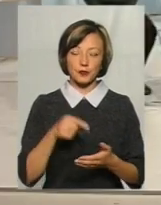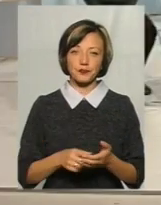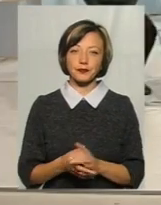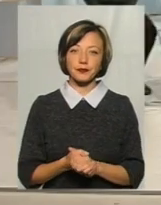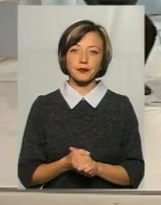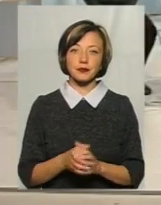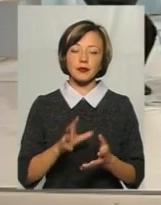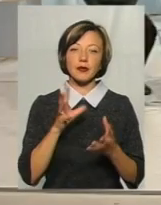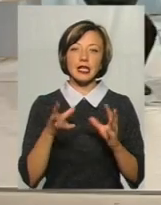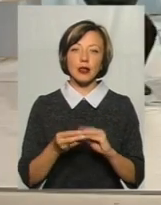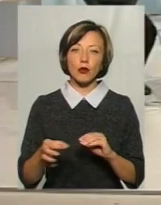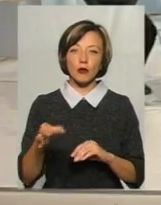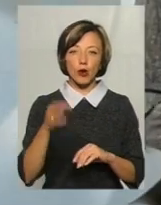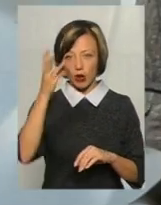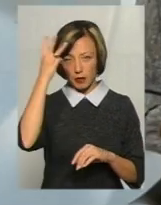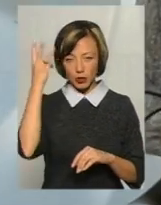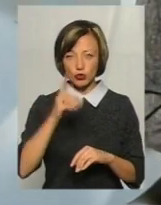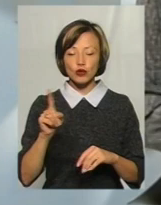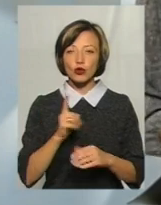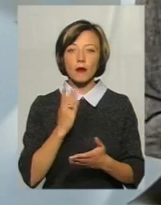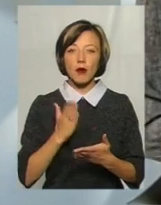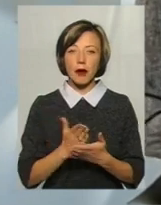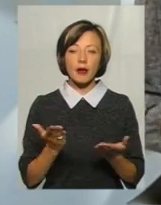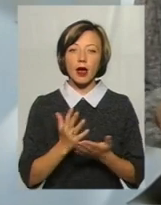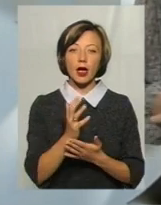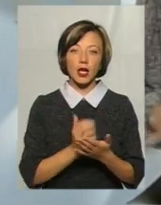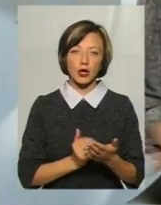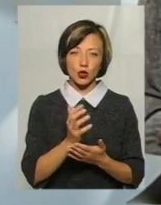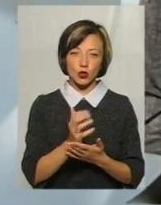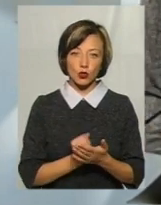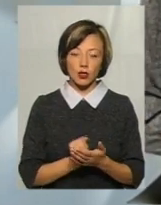Загалом, про Хмельниччину. Якщо оглянути, що маємо, який ресурс,